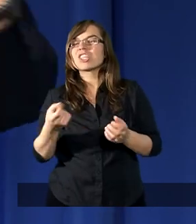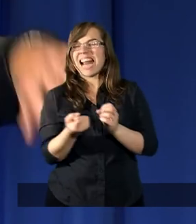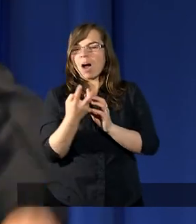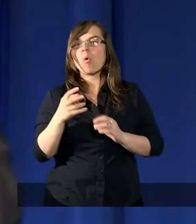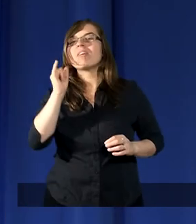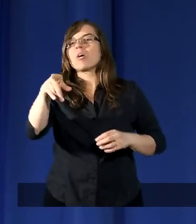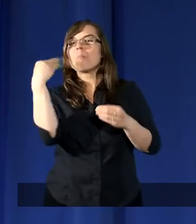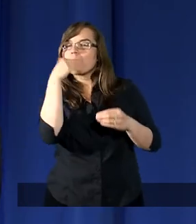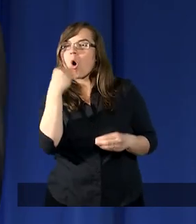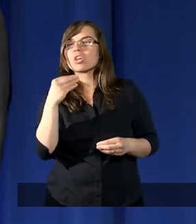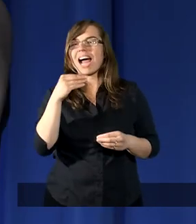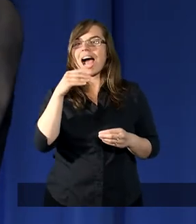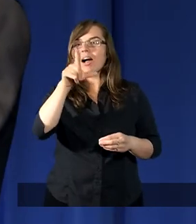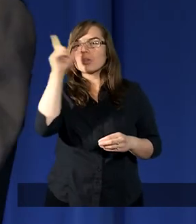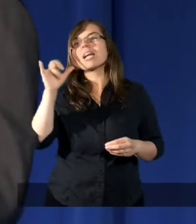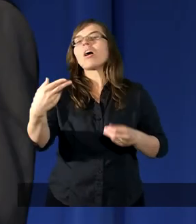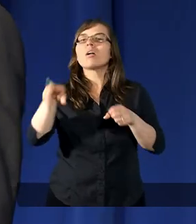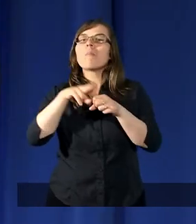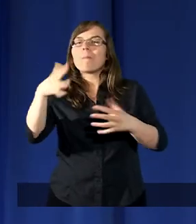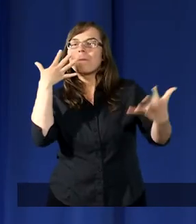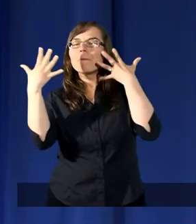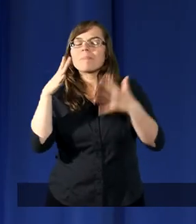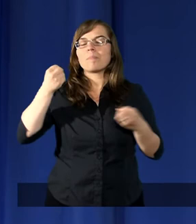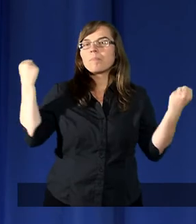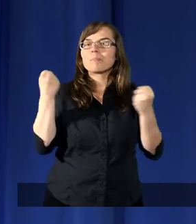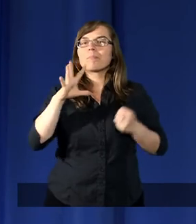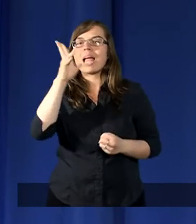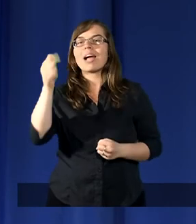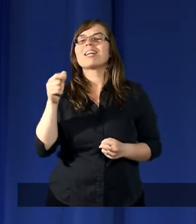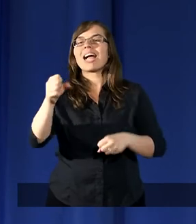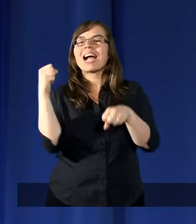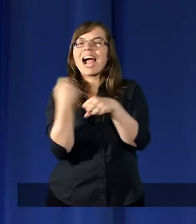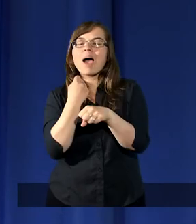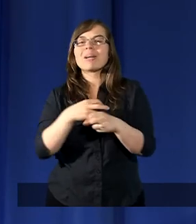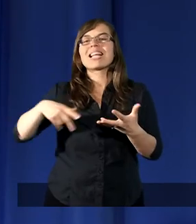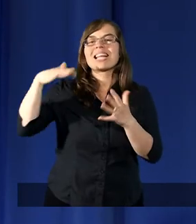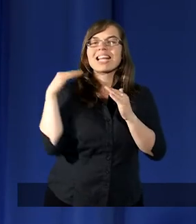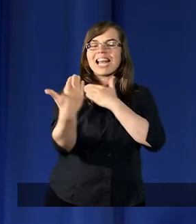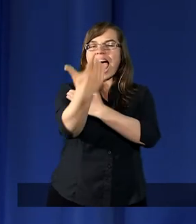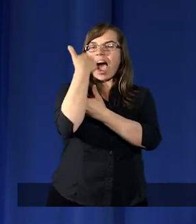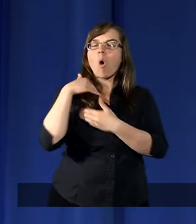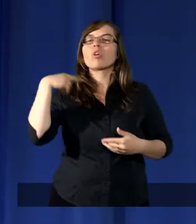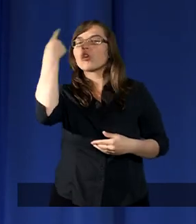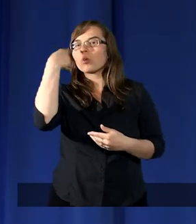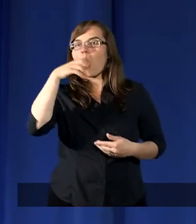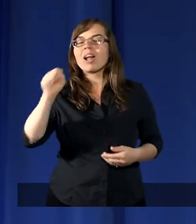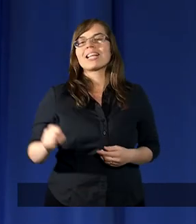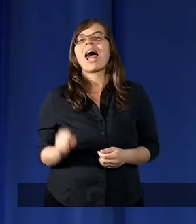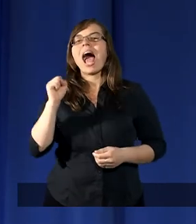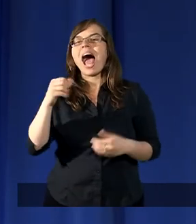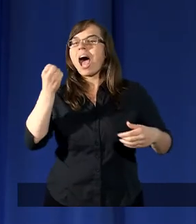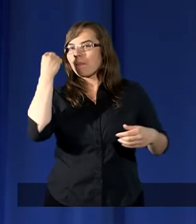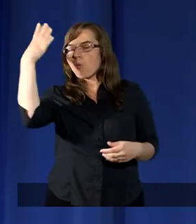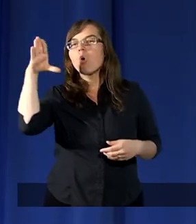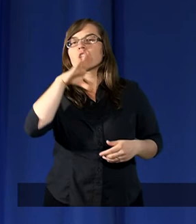do tego Morza Egejskiego, jak tak pięknie wygląda, w promieniach zachodzącego słońca, a